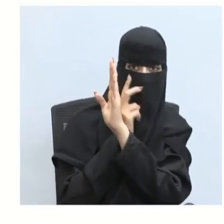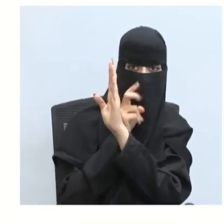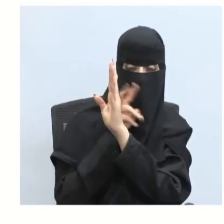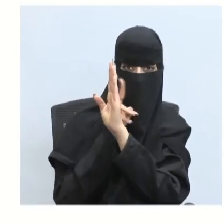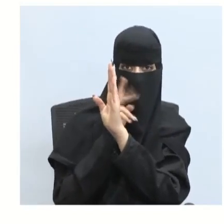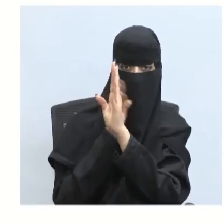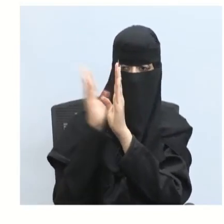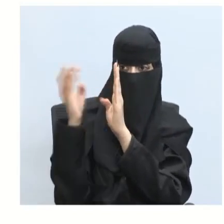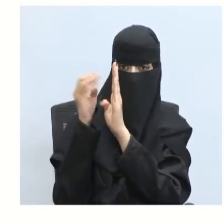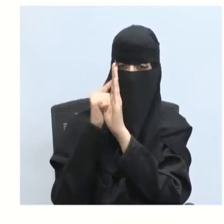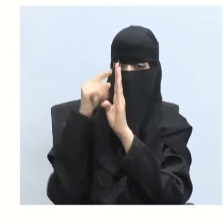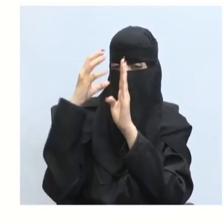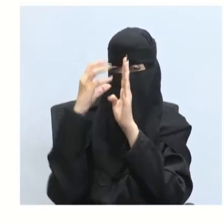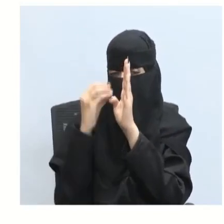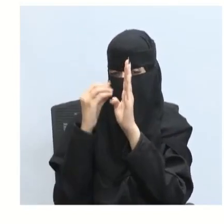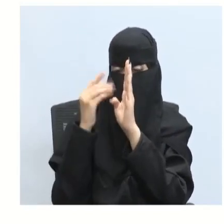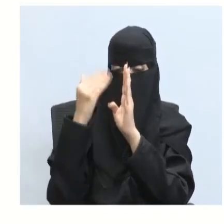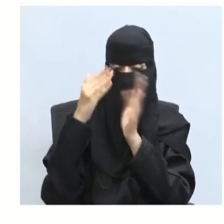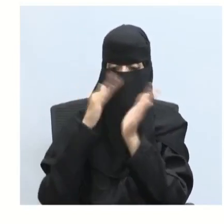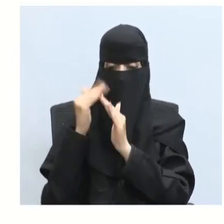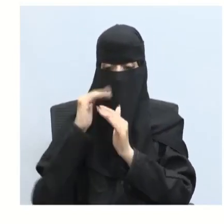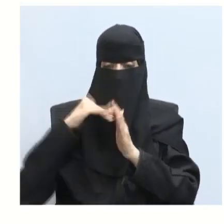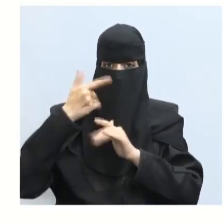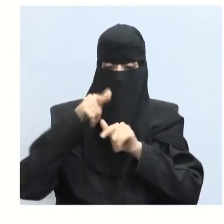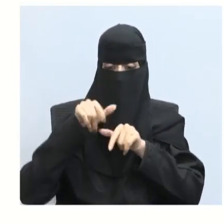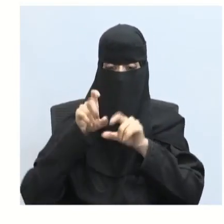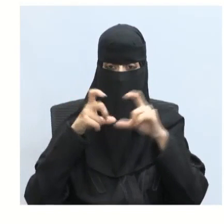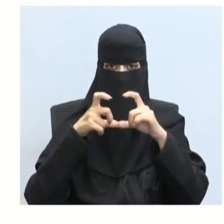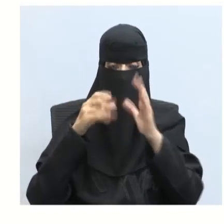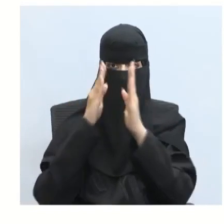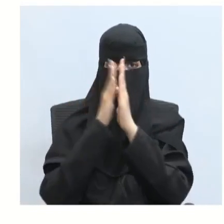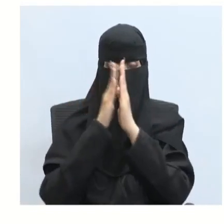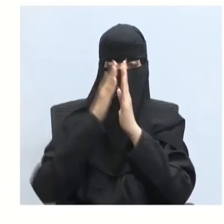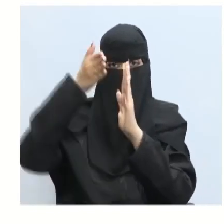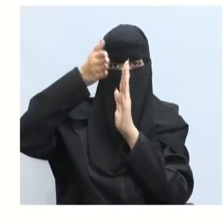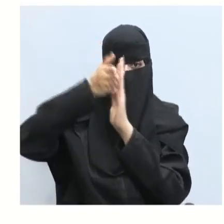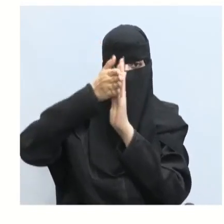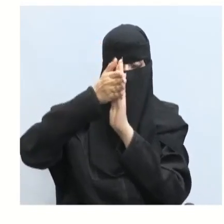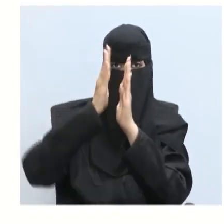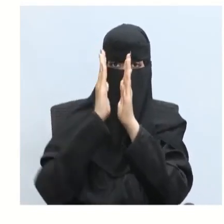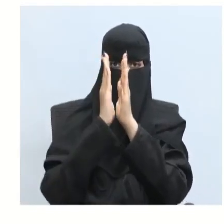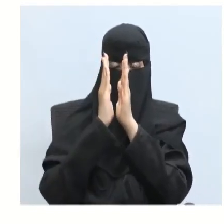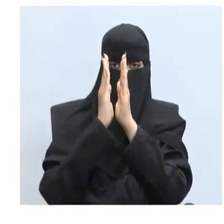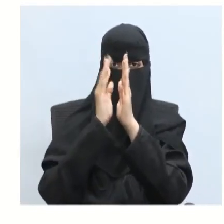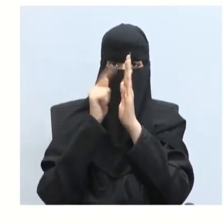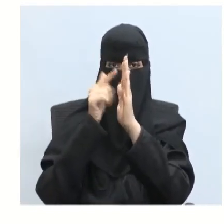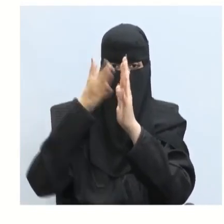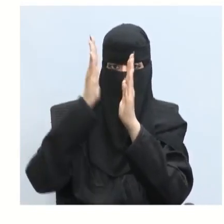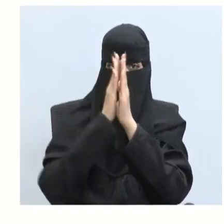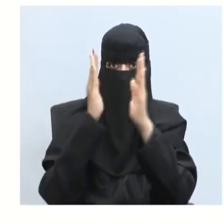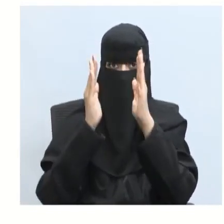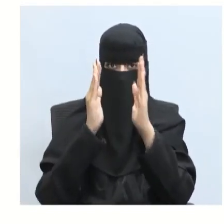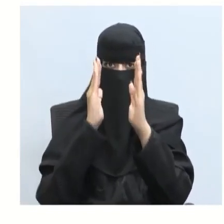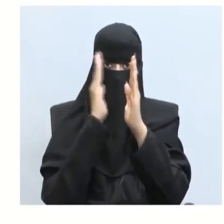استقطب سيكون خافت عند وضع مرشحي استقطاب معامدين بعضهم على بعض فإن